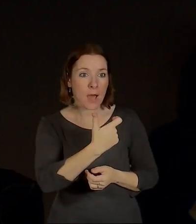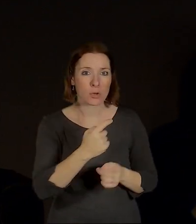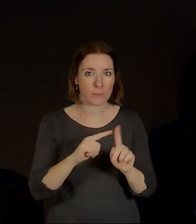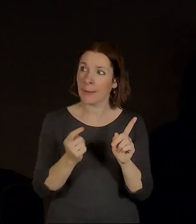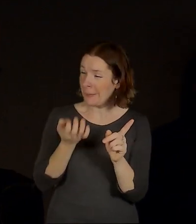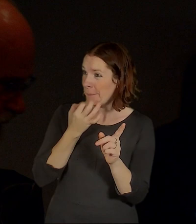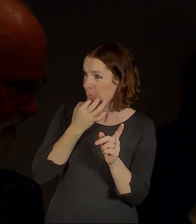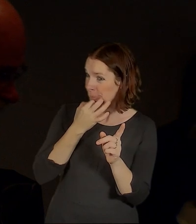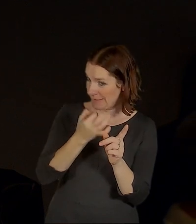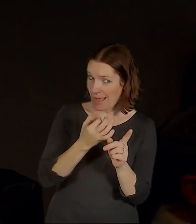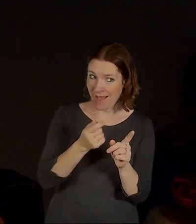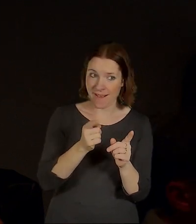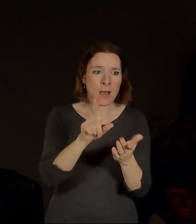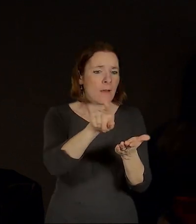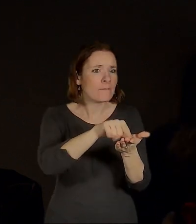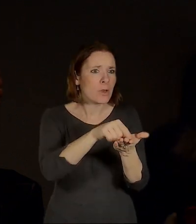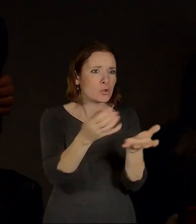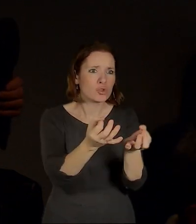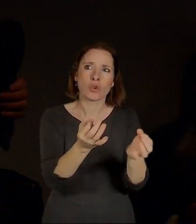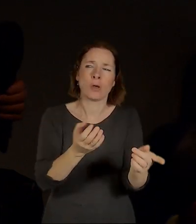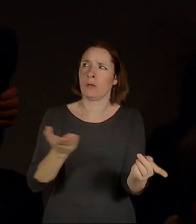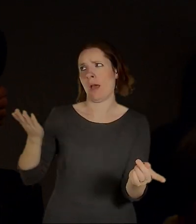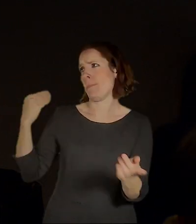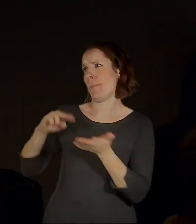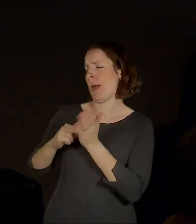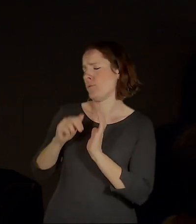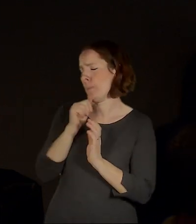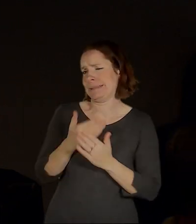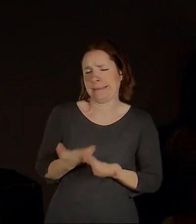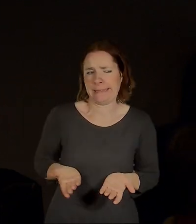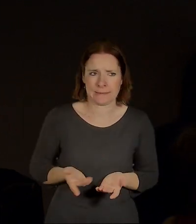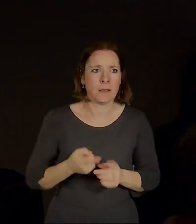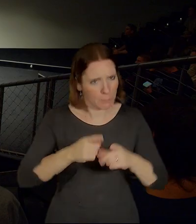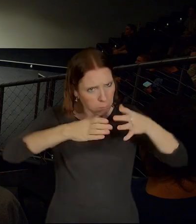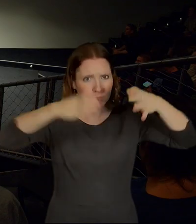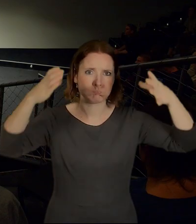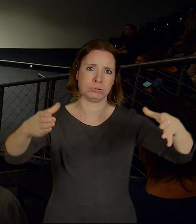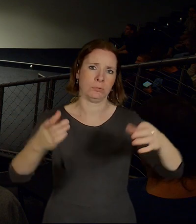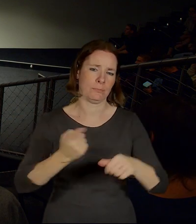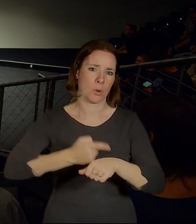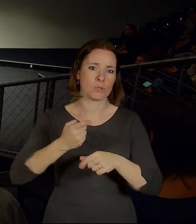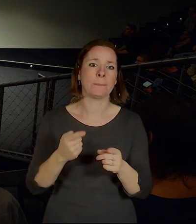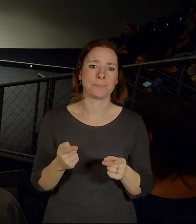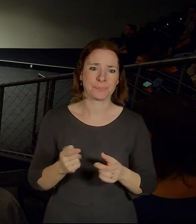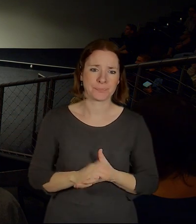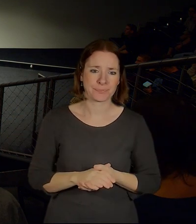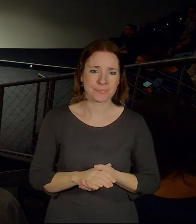využití té budovy. to asi No, využití žádné nebylo prostě hlavně, že tam bude bedna. A teďka